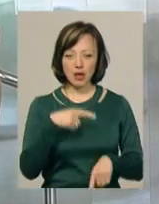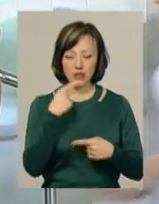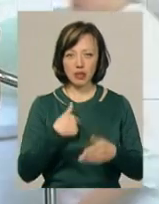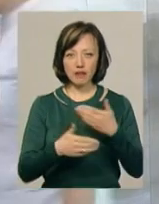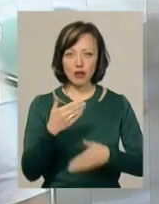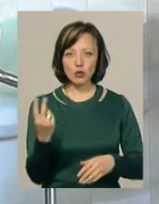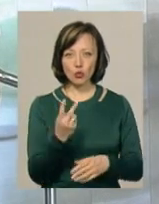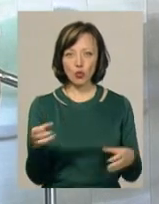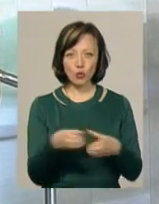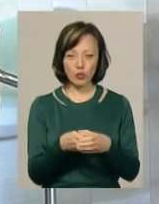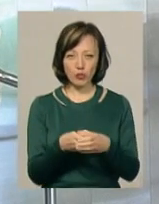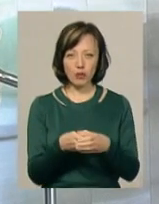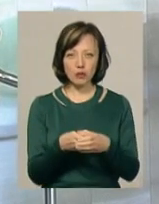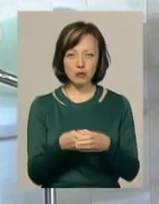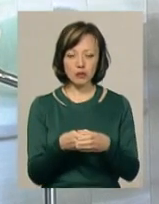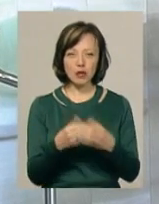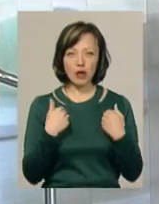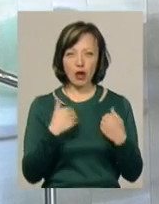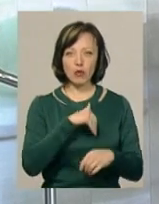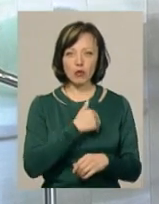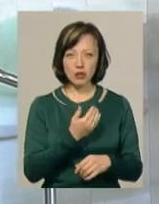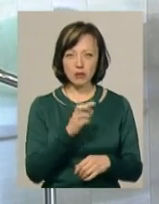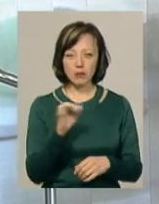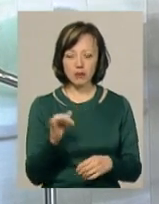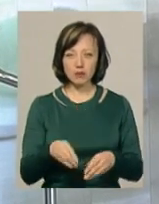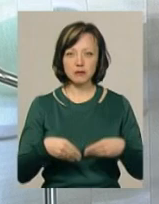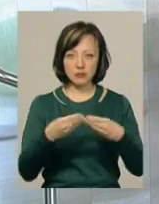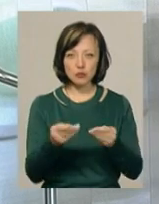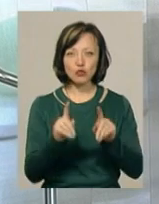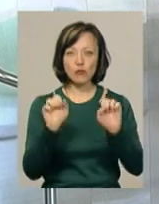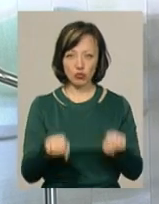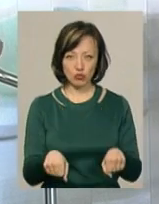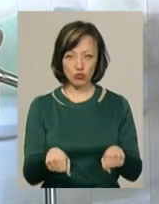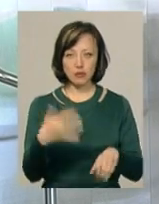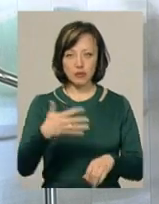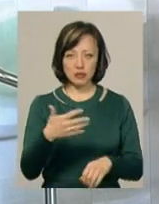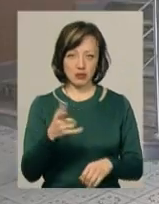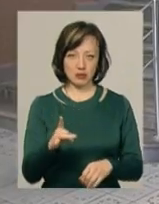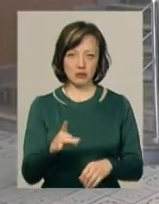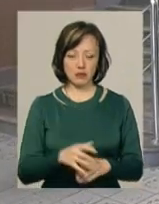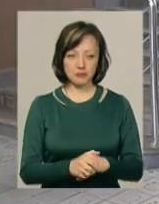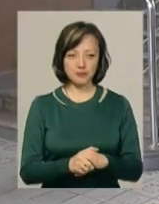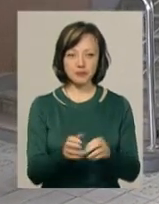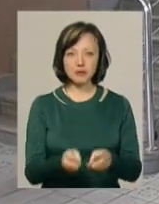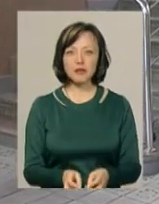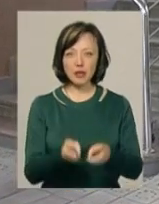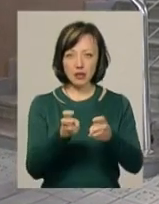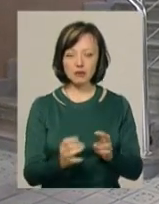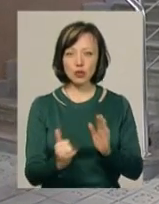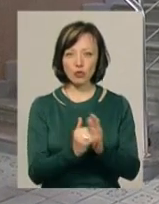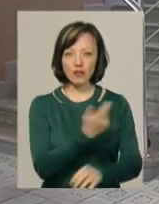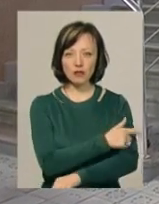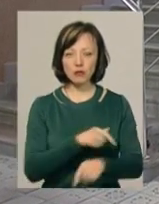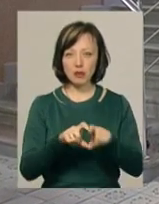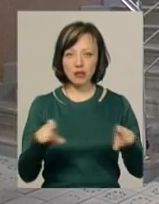я інвалід іншої групи, я хотіла б пожертвувати те, що можу – 50 гривень. Підйомник, який встановили у